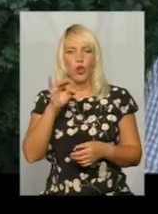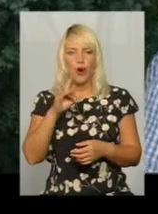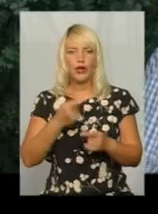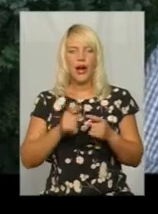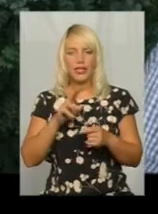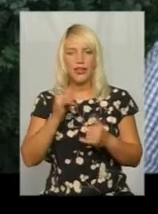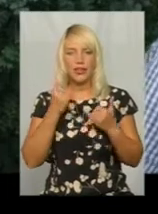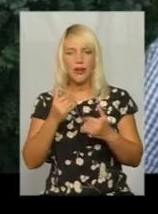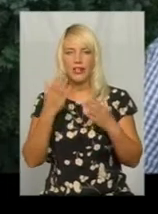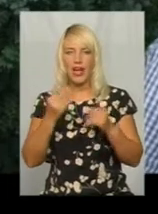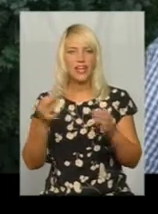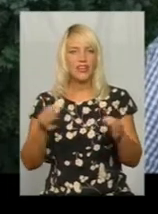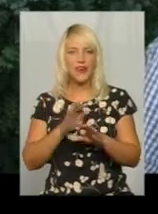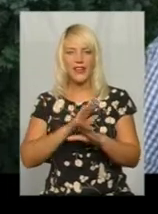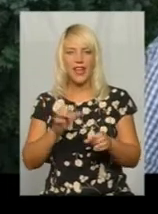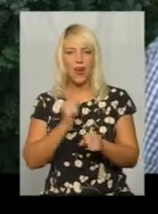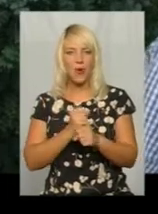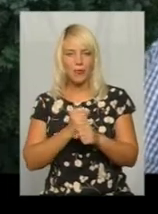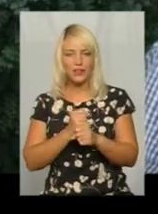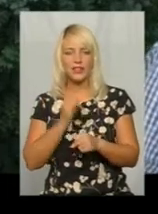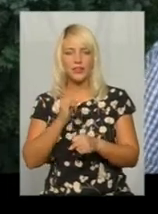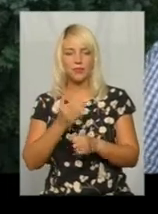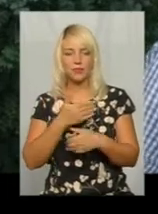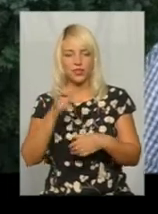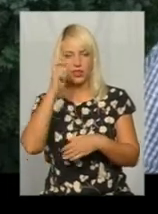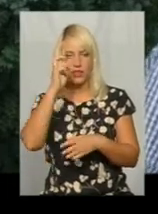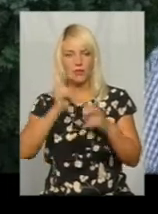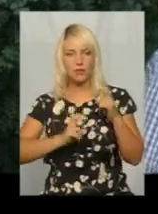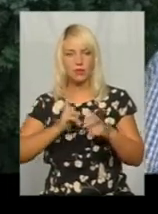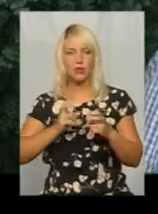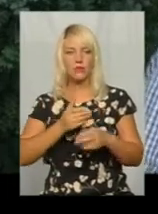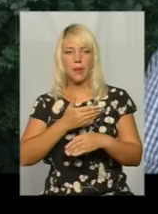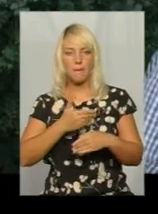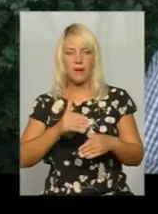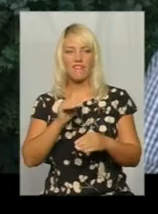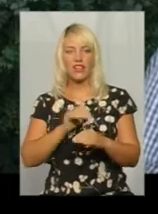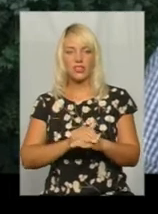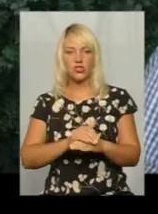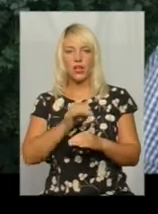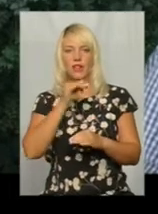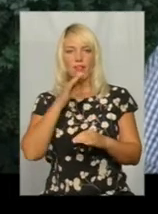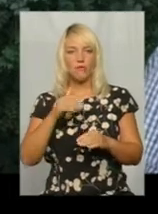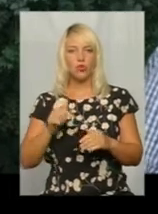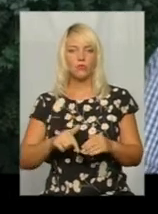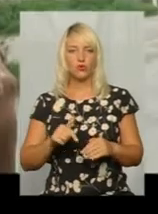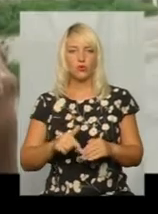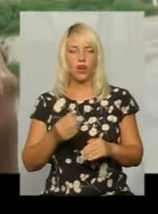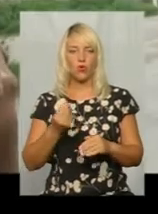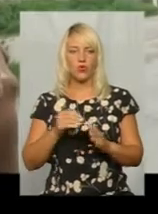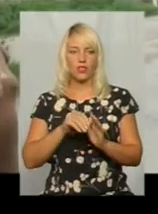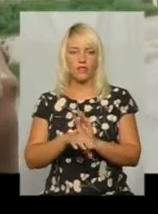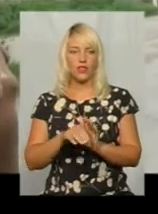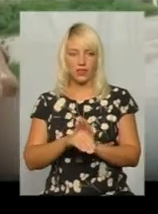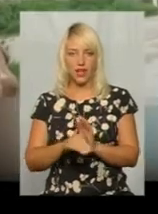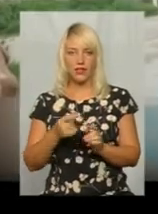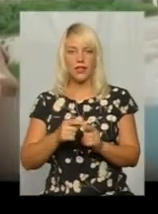сьогоднішній день не роблять нічого. А ми, як державне підприємство, ми фактично не можемо сюди вкладати кошти. Зараз вони